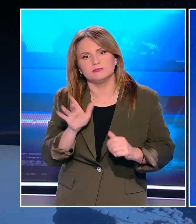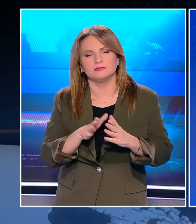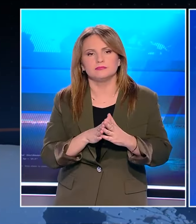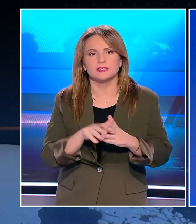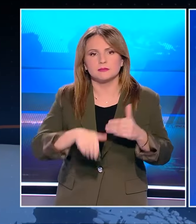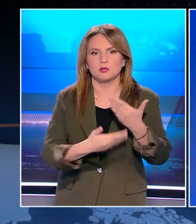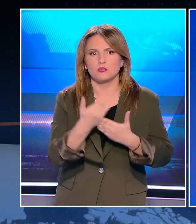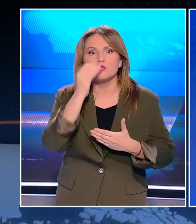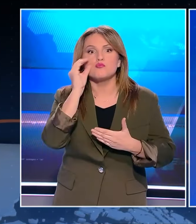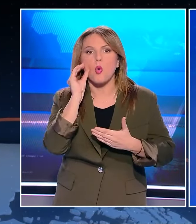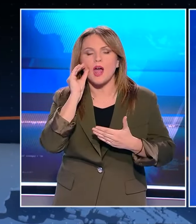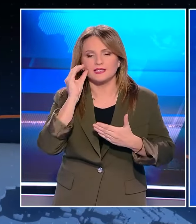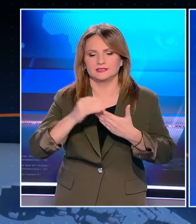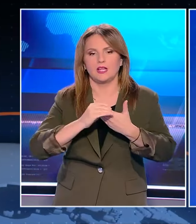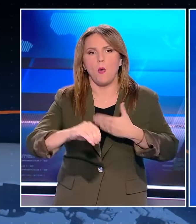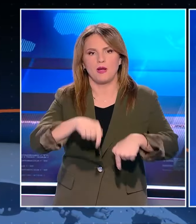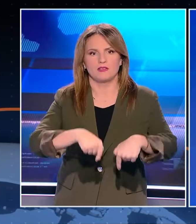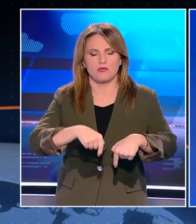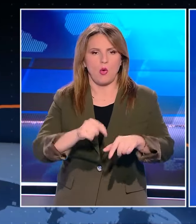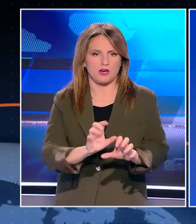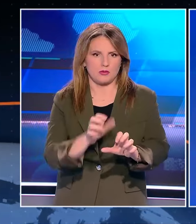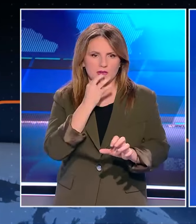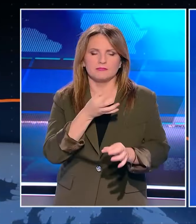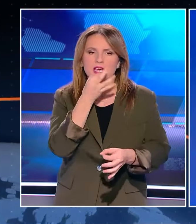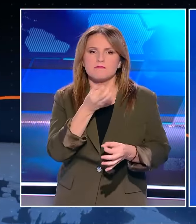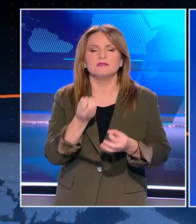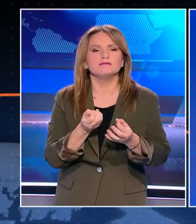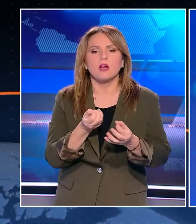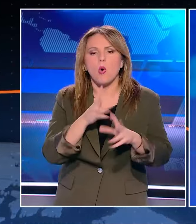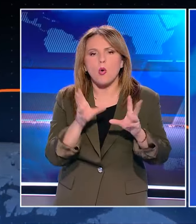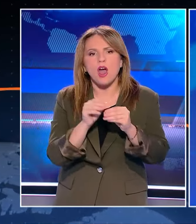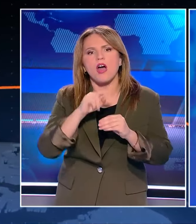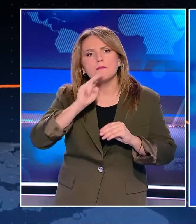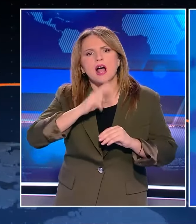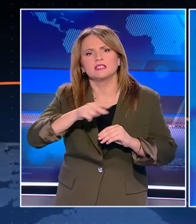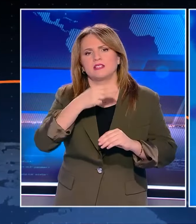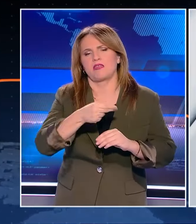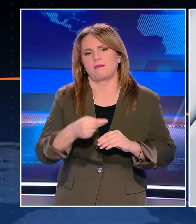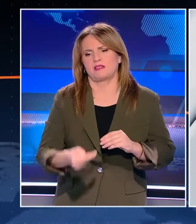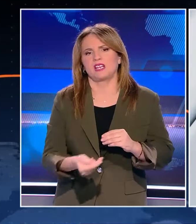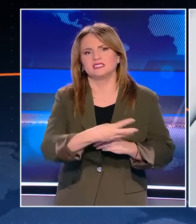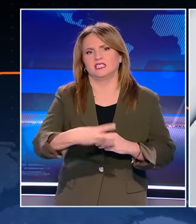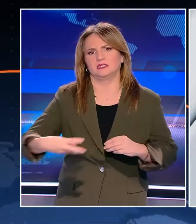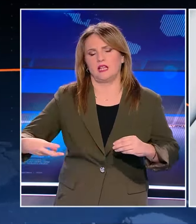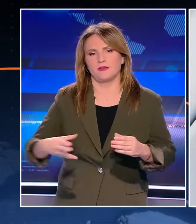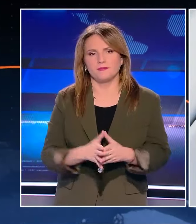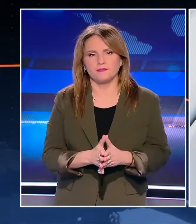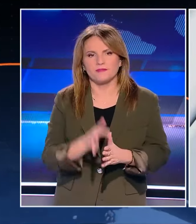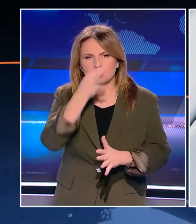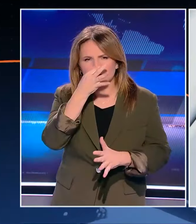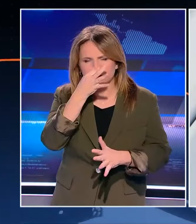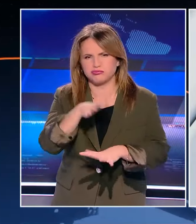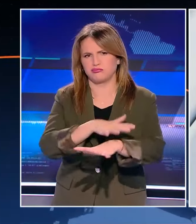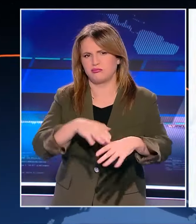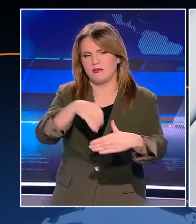φιλοξενήθηκε ο Παύλος Πολάκης Ο οποίος και σχολίασε όλες τις καταιγιστικές εξελίξεις στο κόμμα Κάτι σάπιο υπάρχει στο